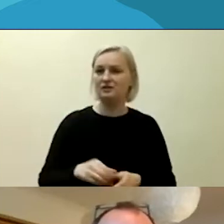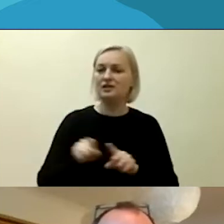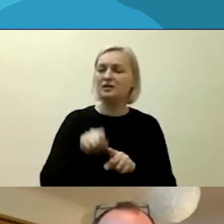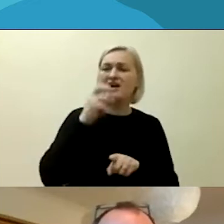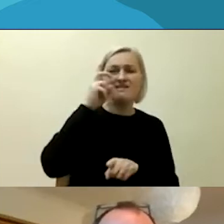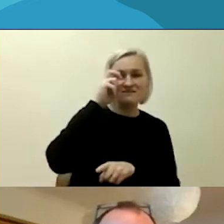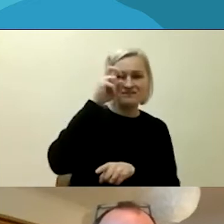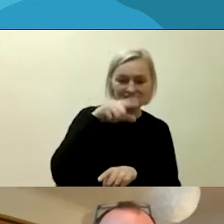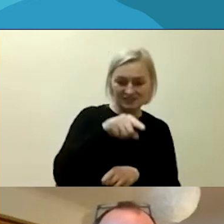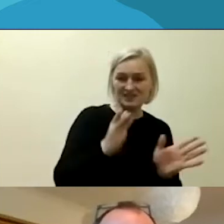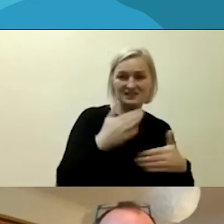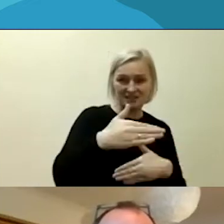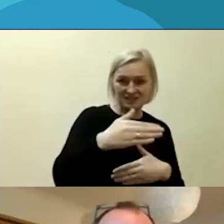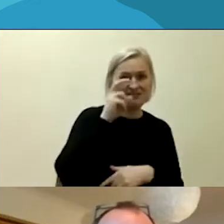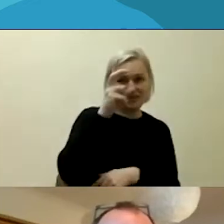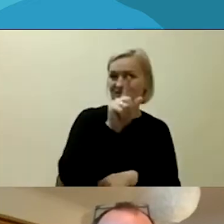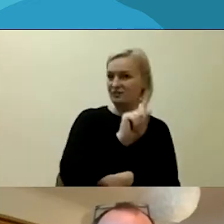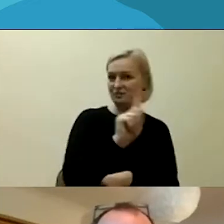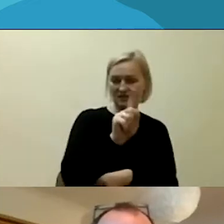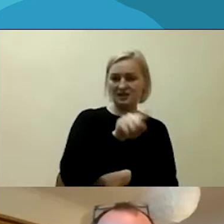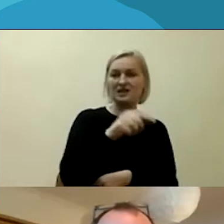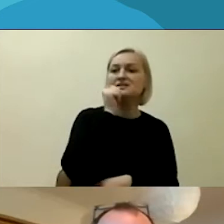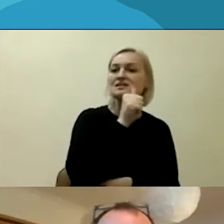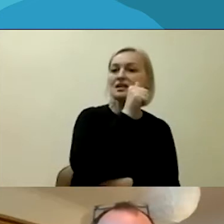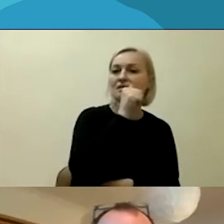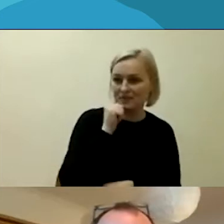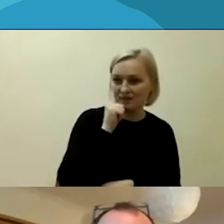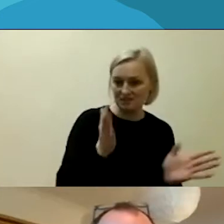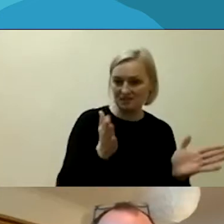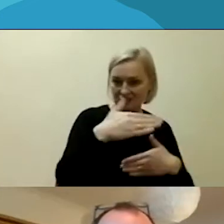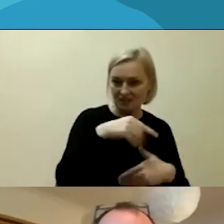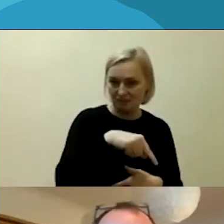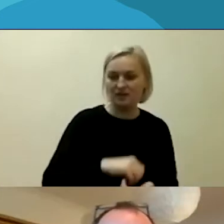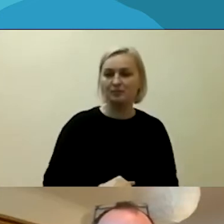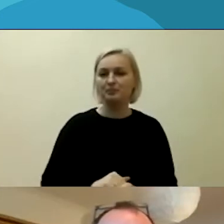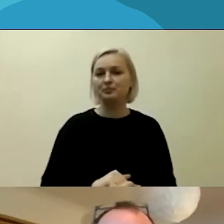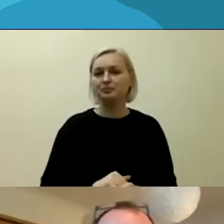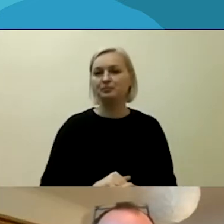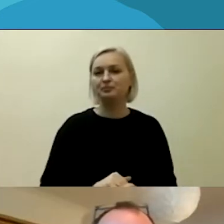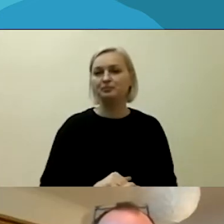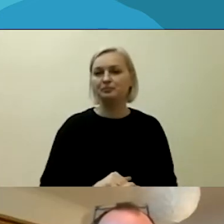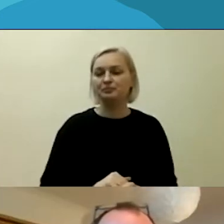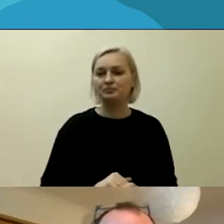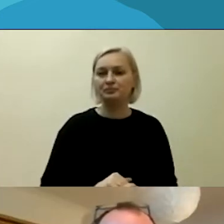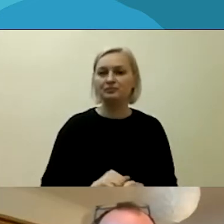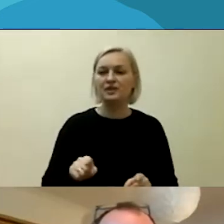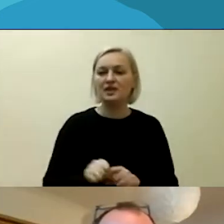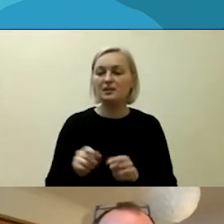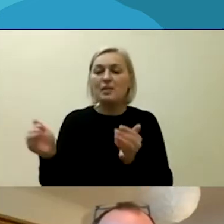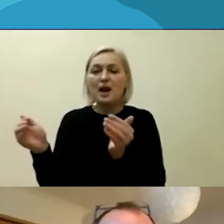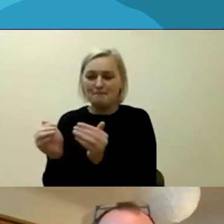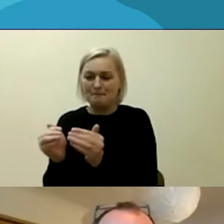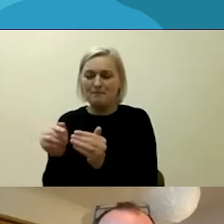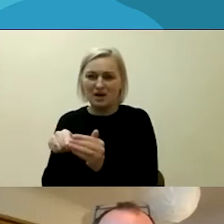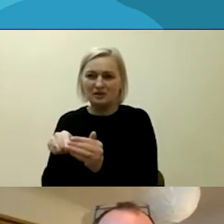nepriklausoma sistema, jie yra slapta. Labai dažnai pačios mažumos nepasitikia